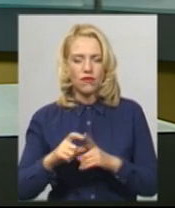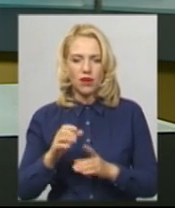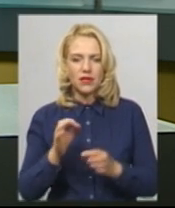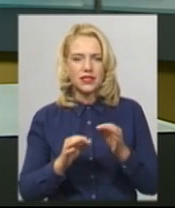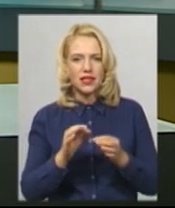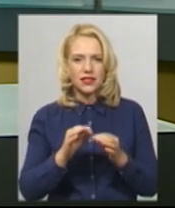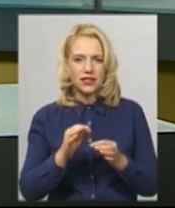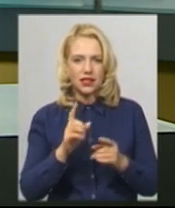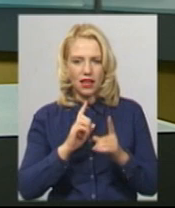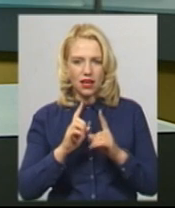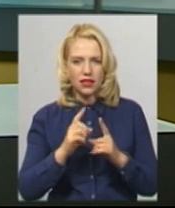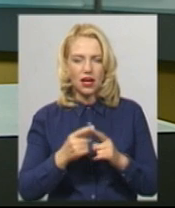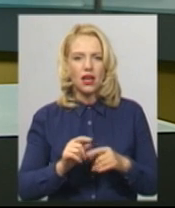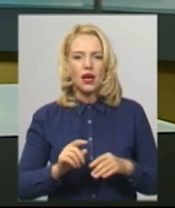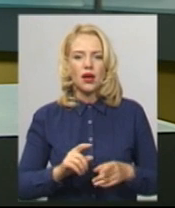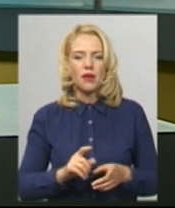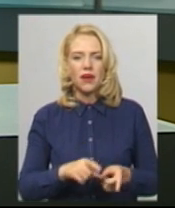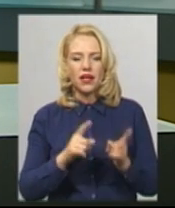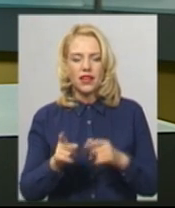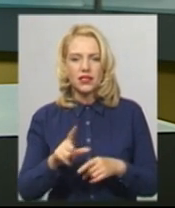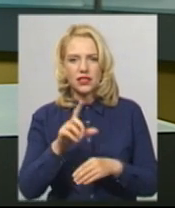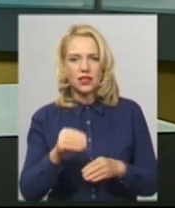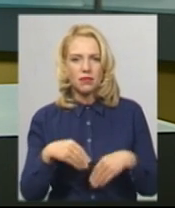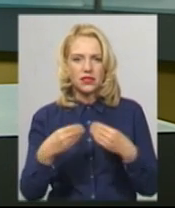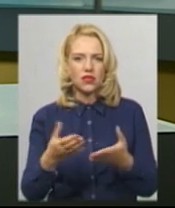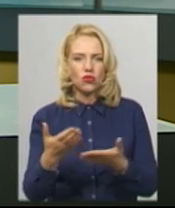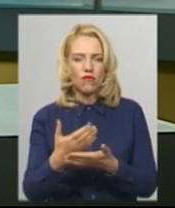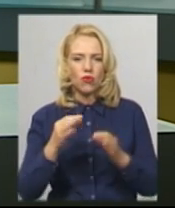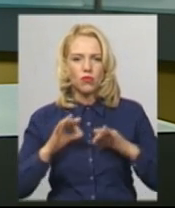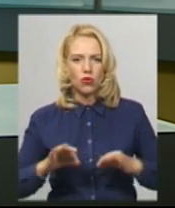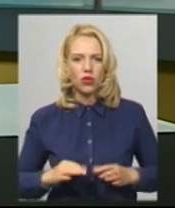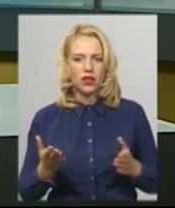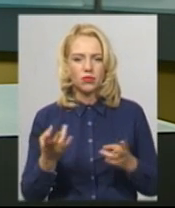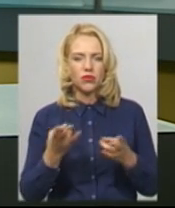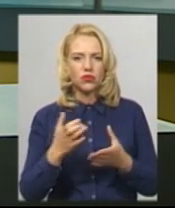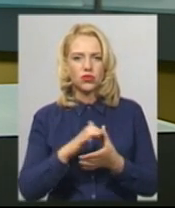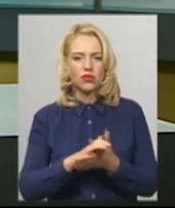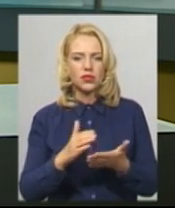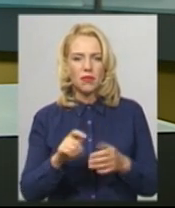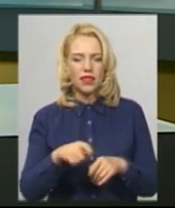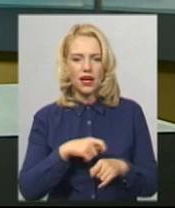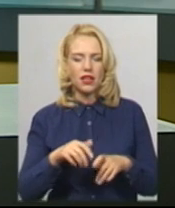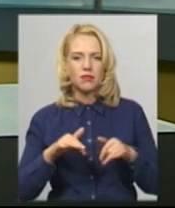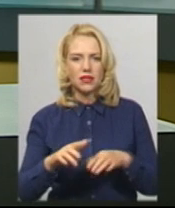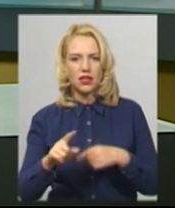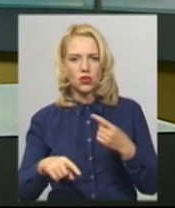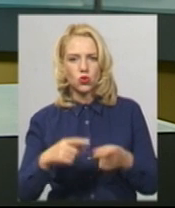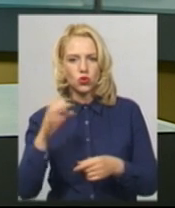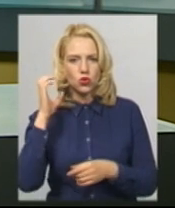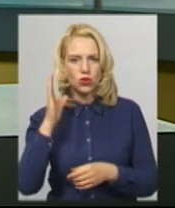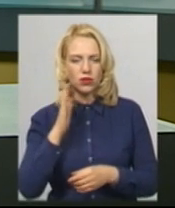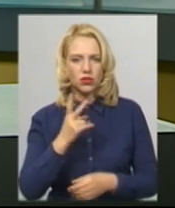перенесли через призначення нового прокурора, котрий має ознайомитись із матеріалами справи. Наступне судове слухання відбудеться 21